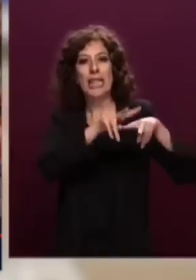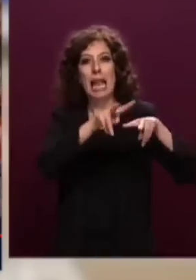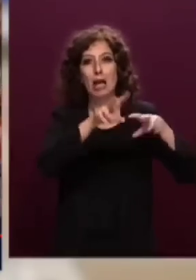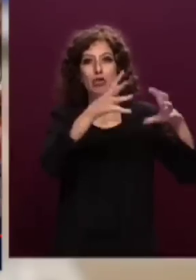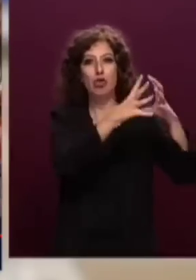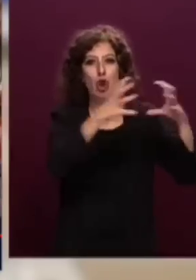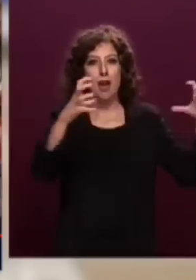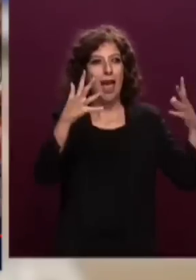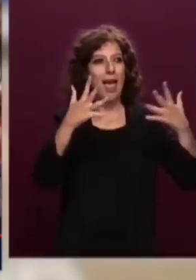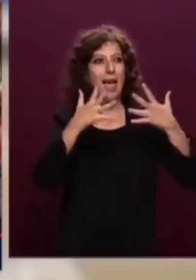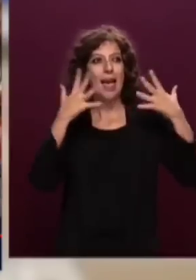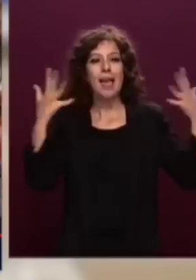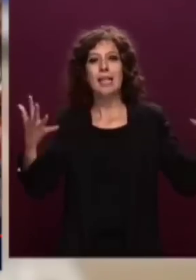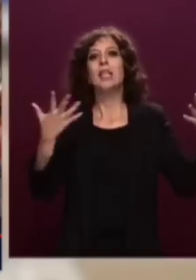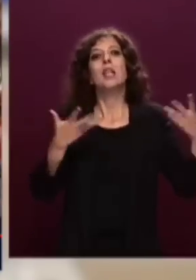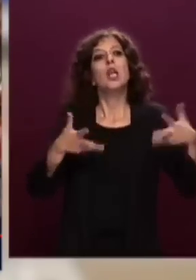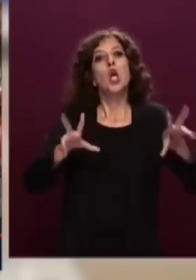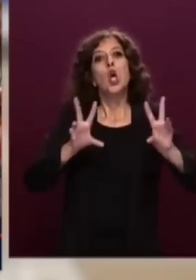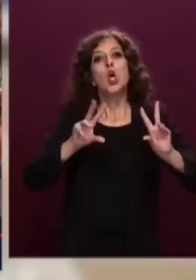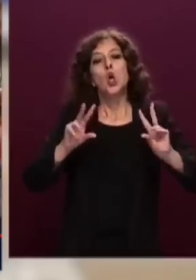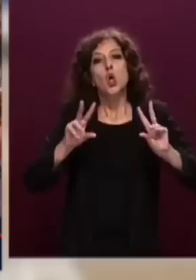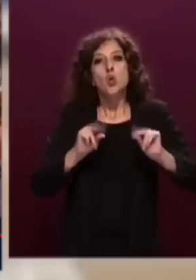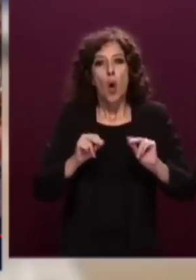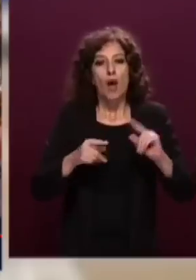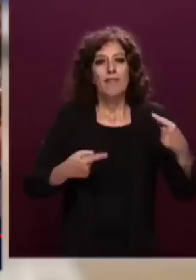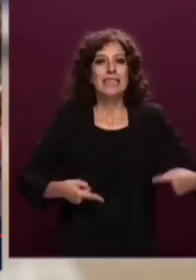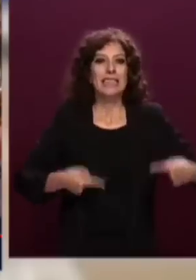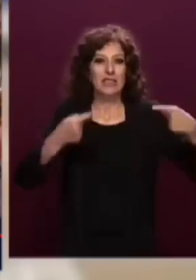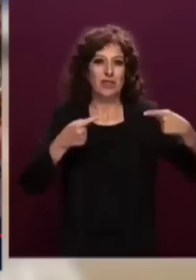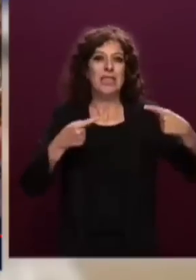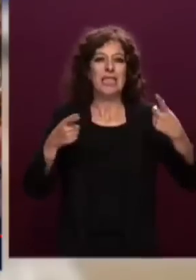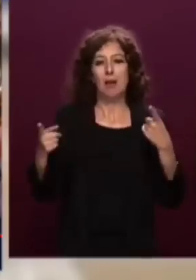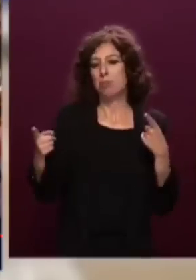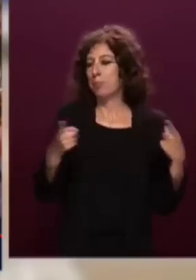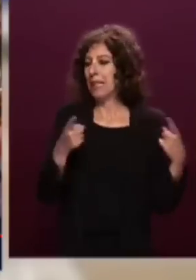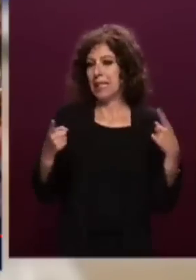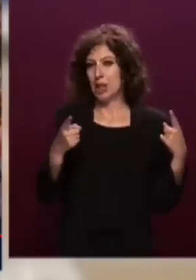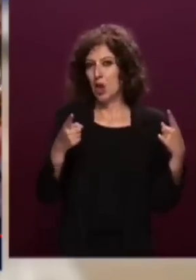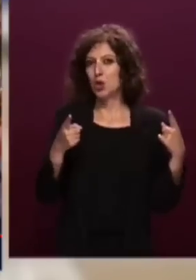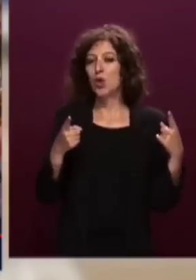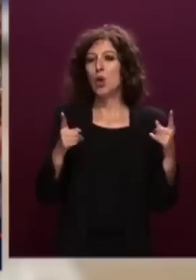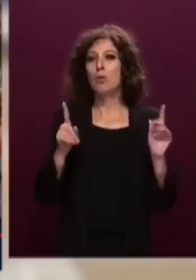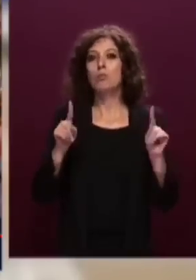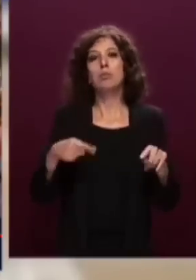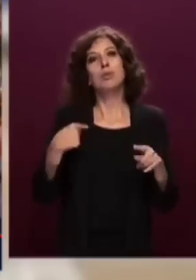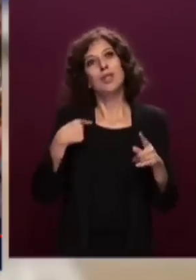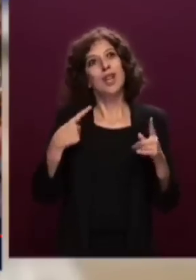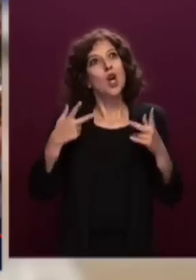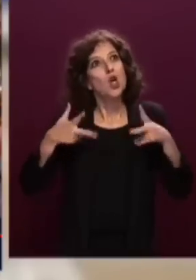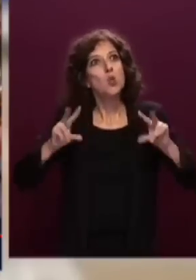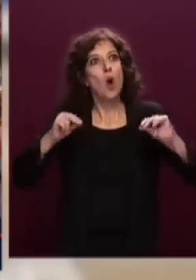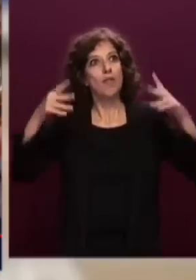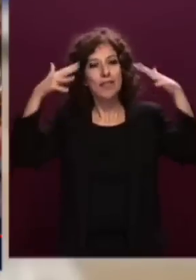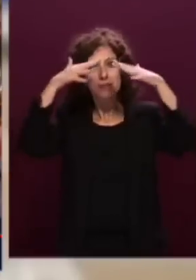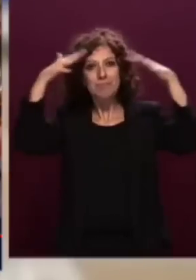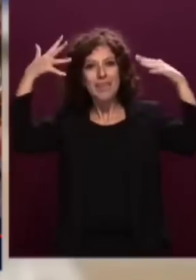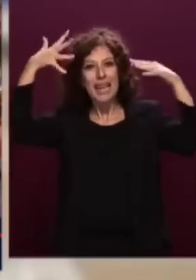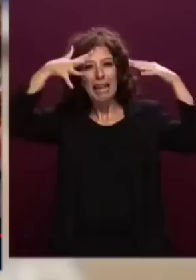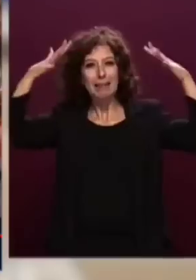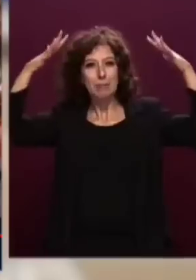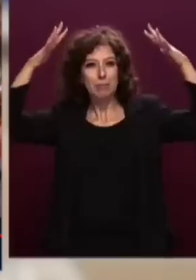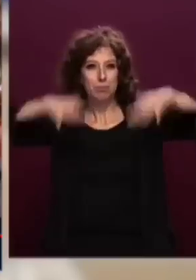nuovi paradigmi, nuove sfide vocali, nuovi tetti di cristallo da